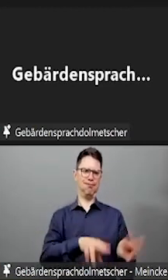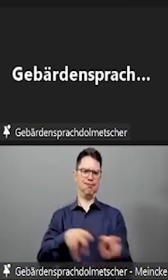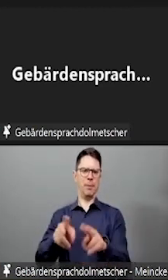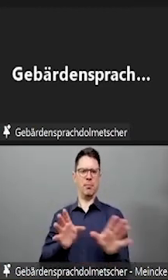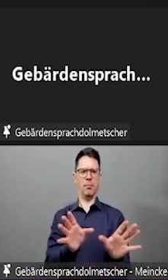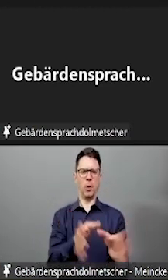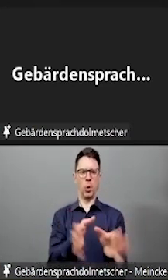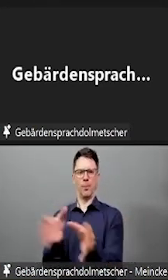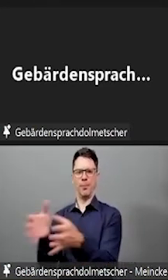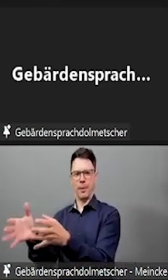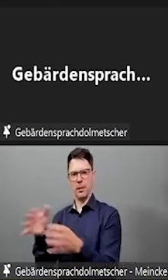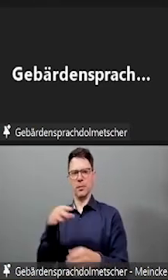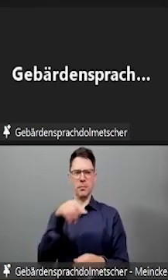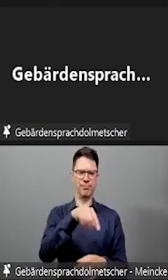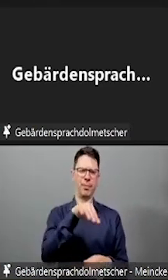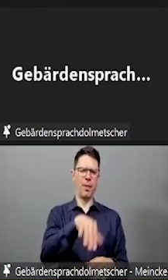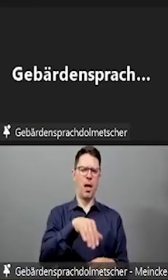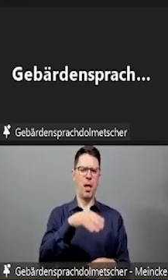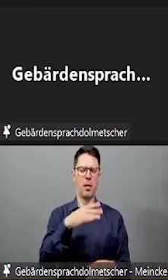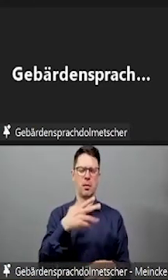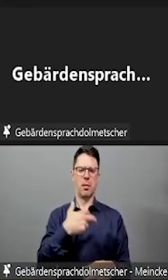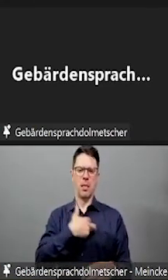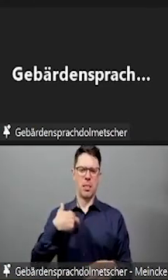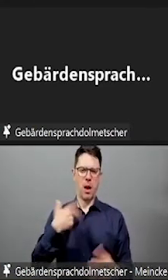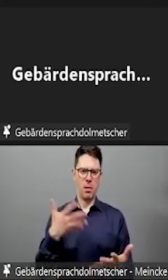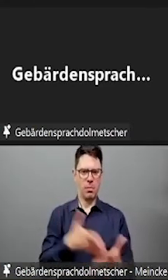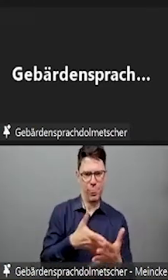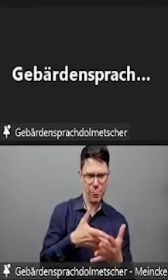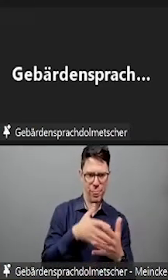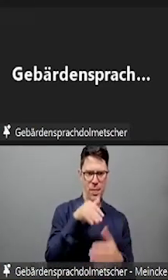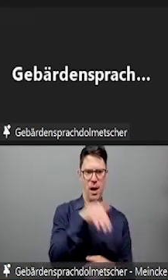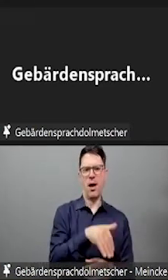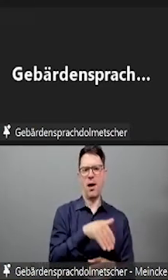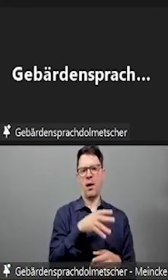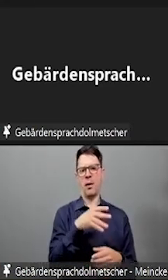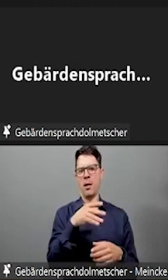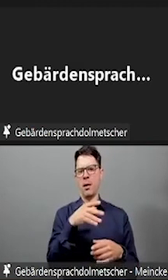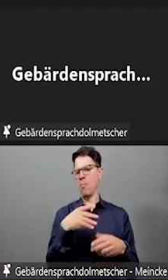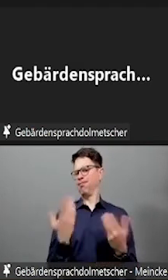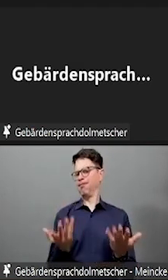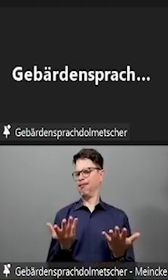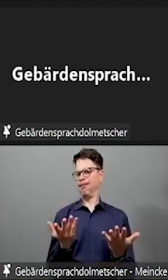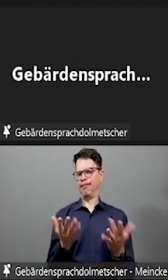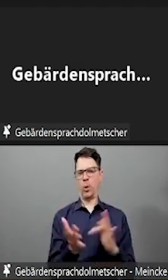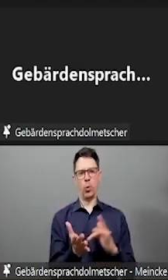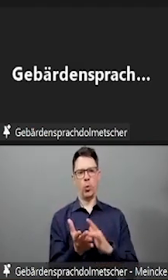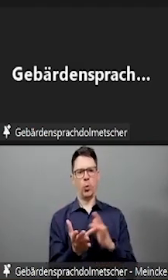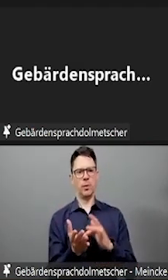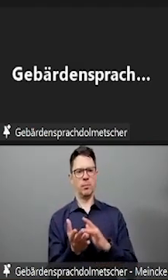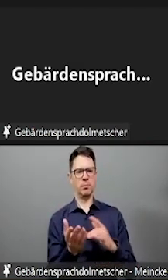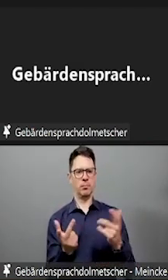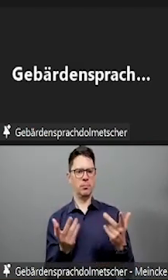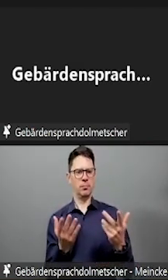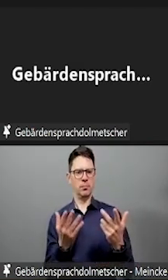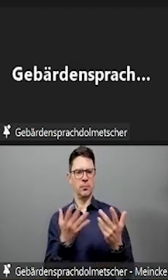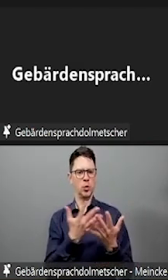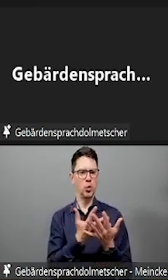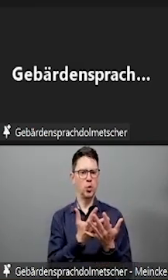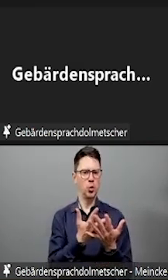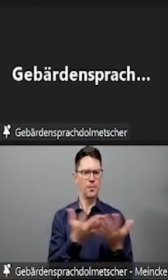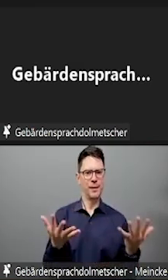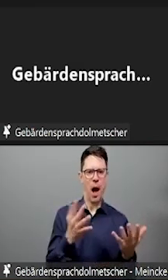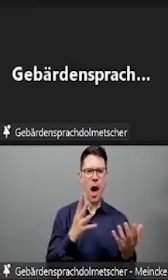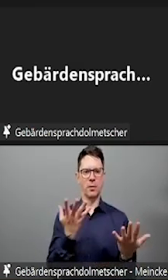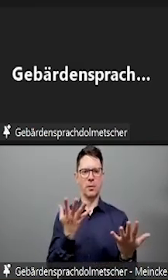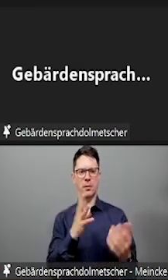Zum Teil die Möglichkeit, dass Studierende wählen können, ist bei Prüfungsleistungen, summativen